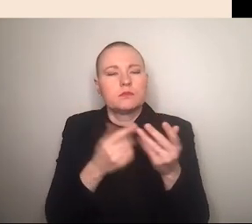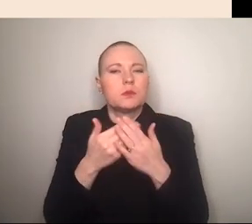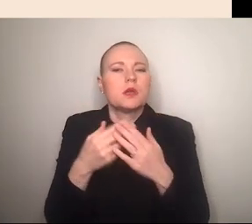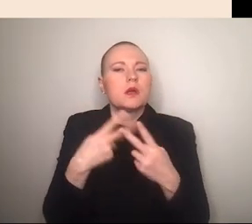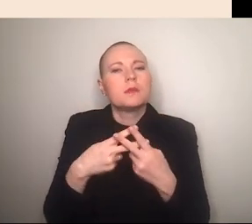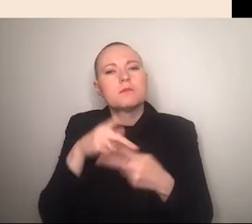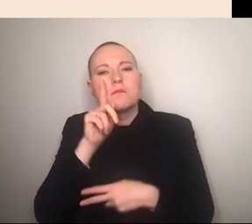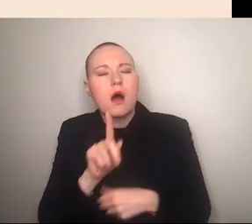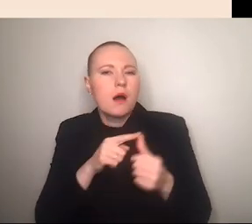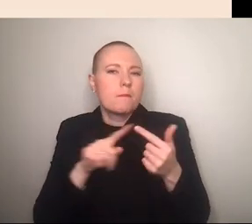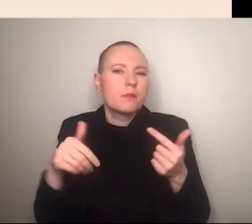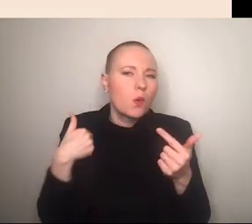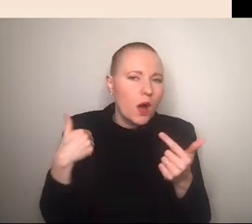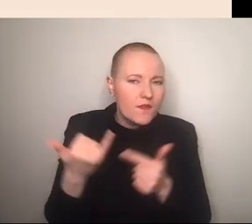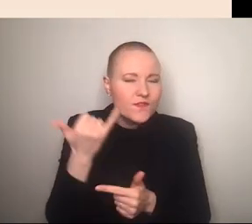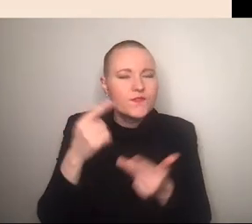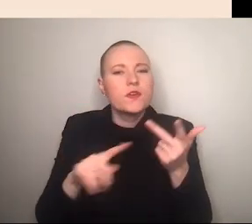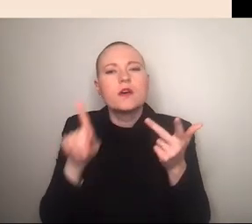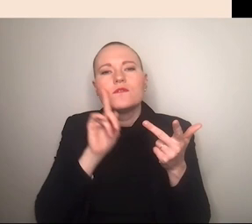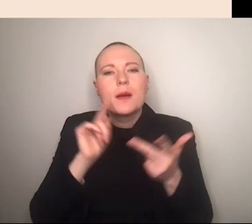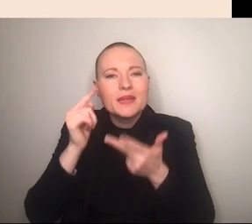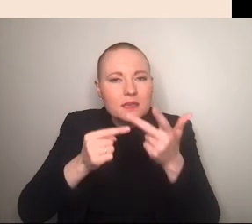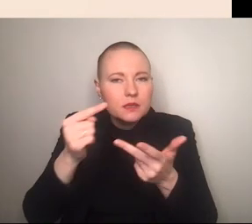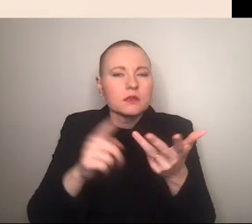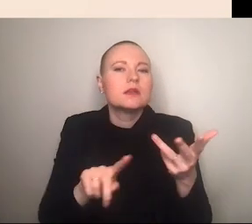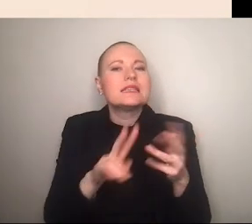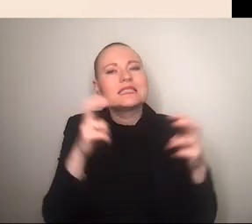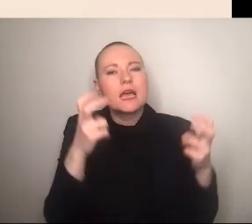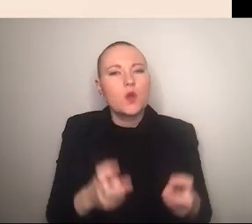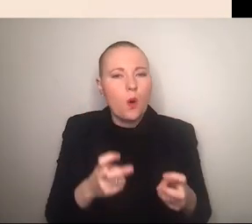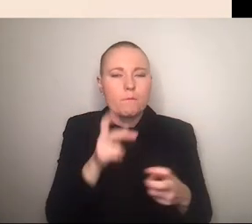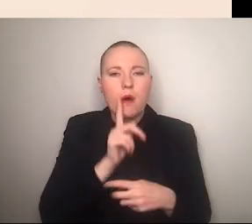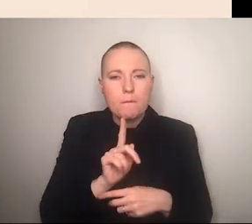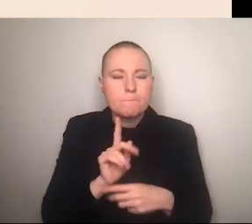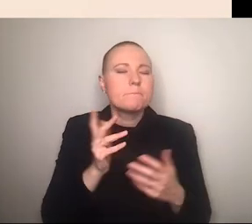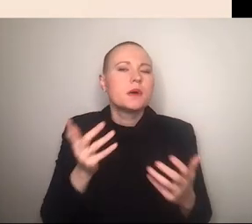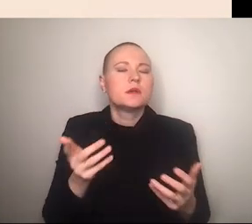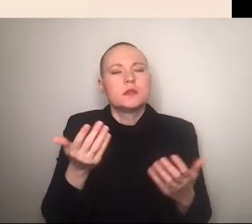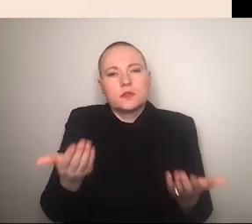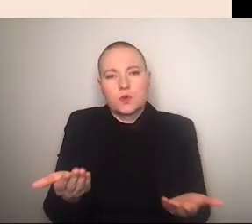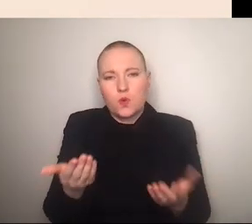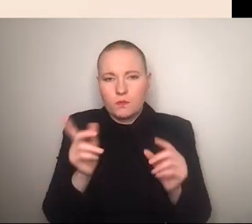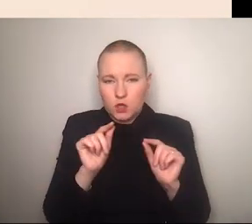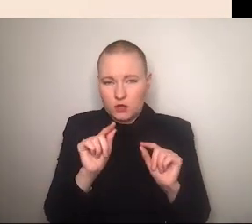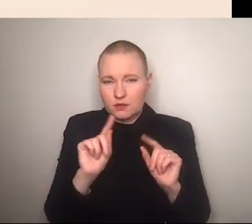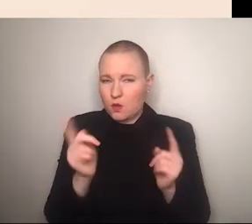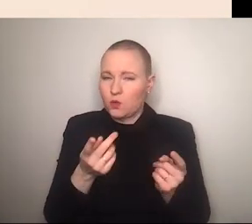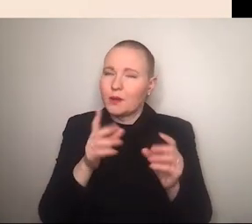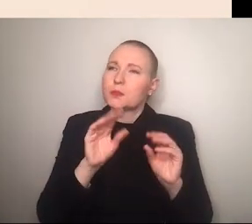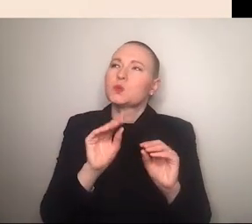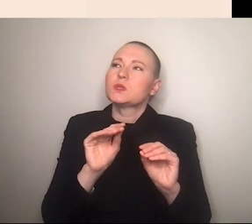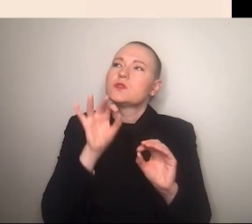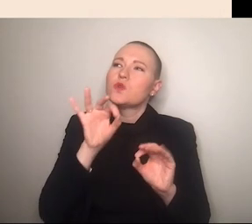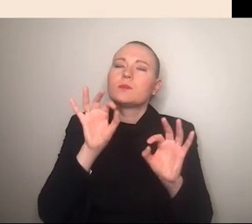wife hashtag femininity oder hashtag stay at home man dass diese hier auch genutzt werden um eine bestimmte